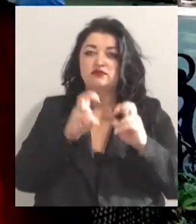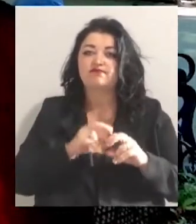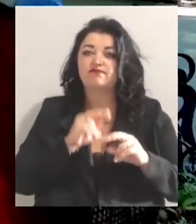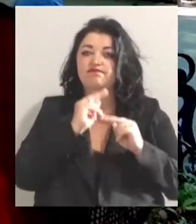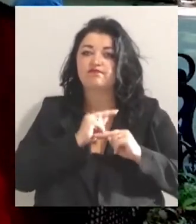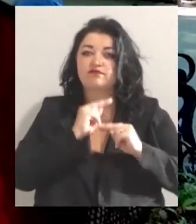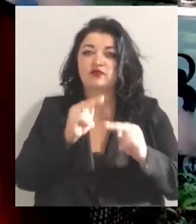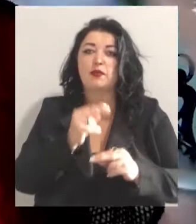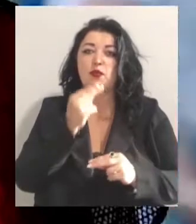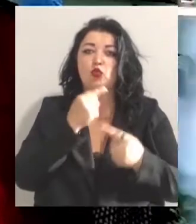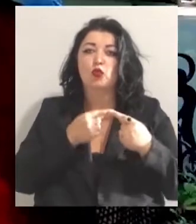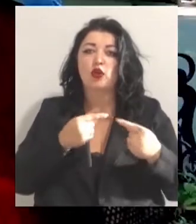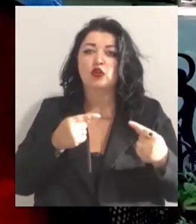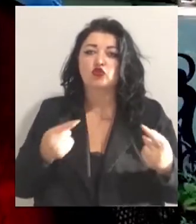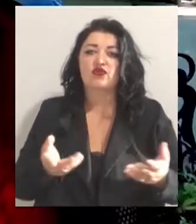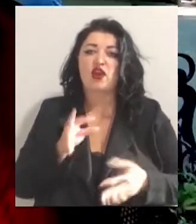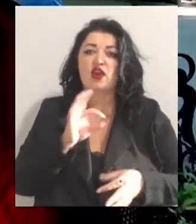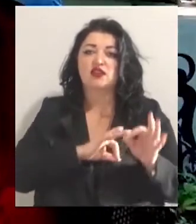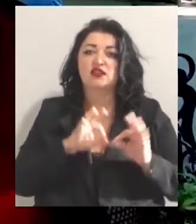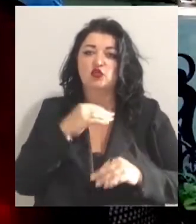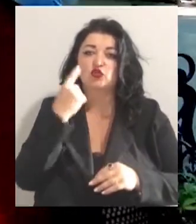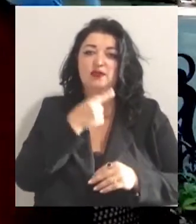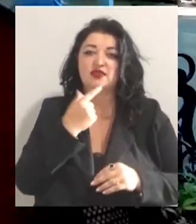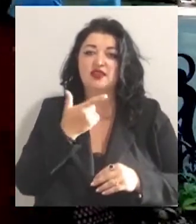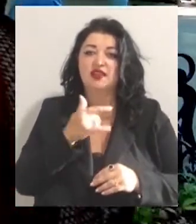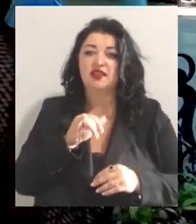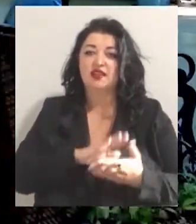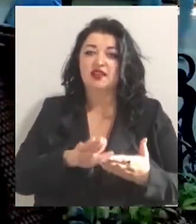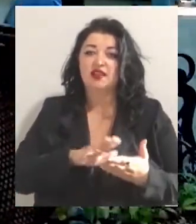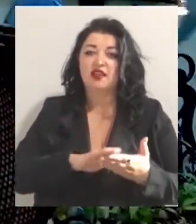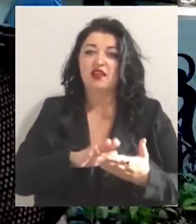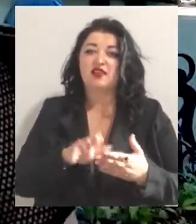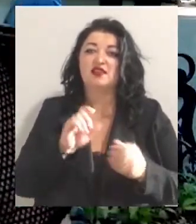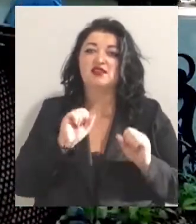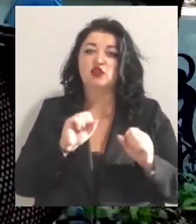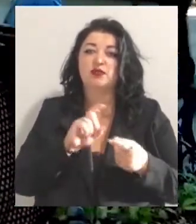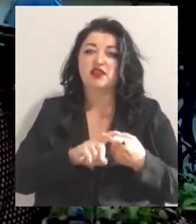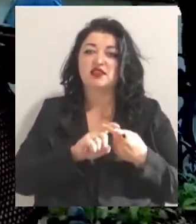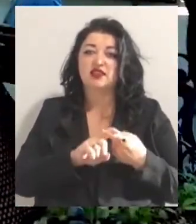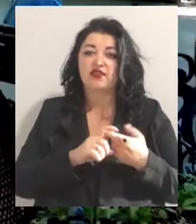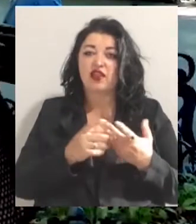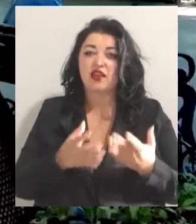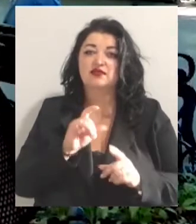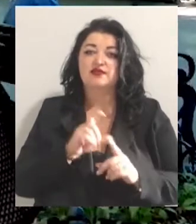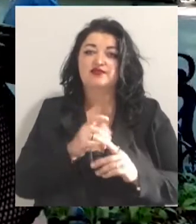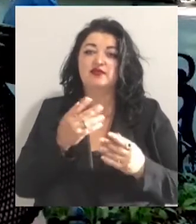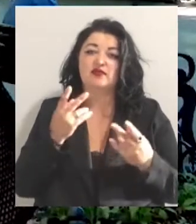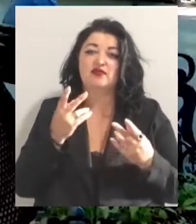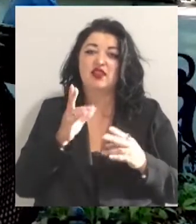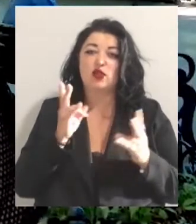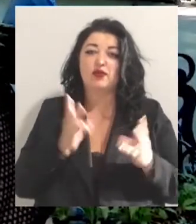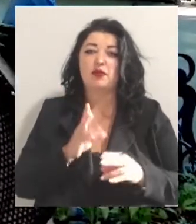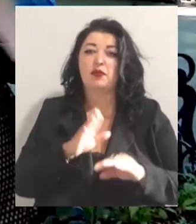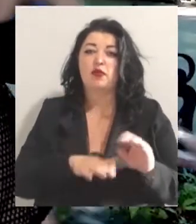продуктами харчування, засобами особистої гігієни, засобами дезінфекції і усіма необхідними профілактичними засобами,